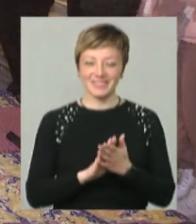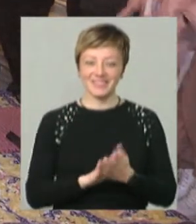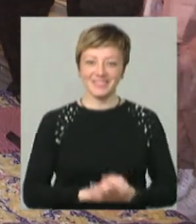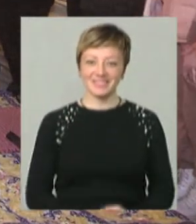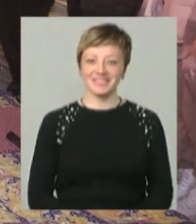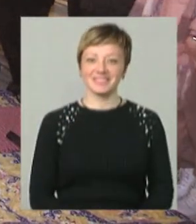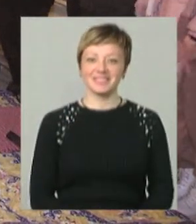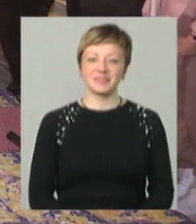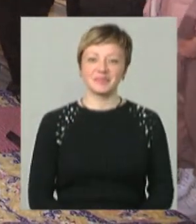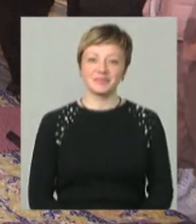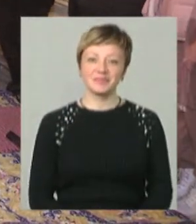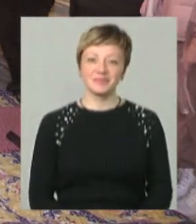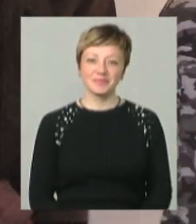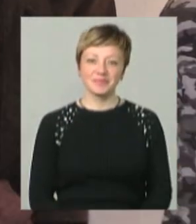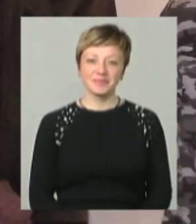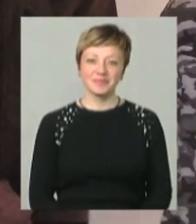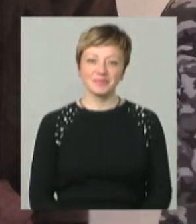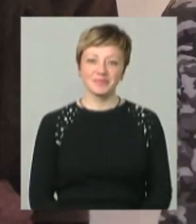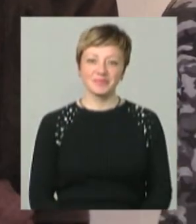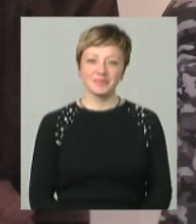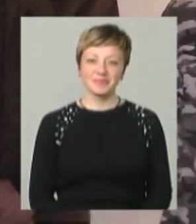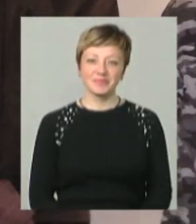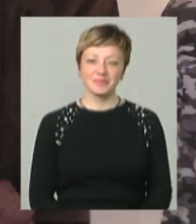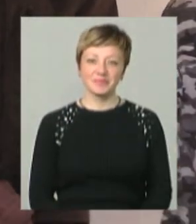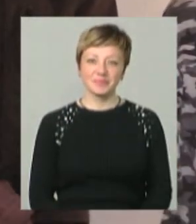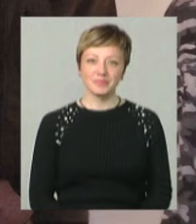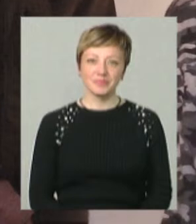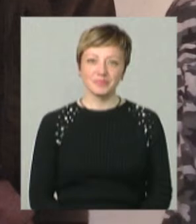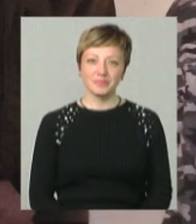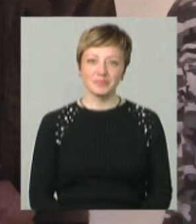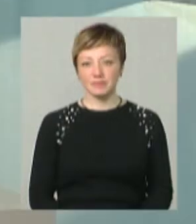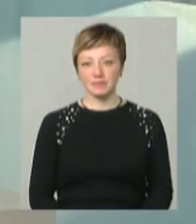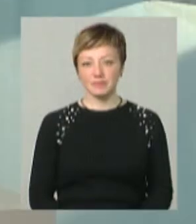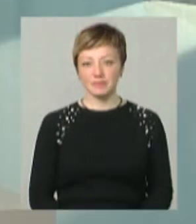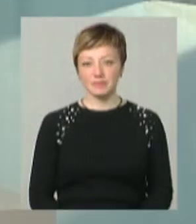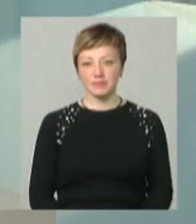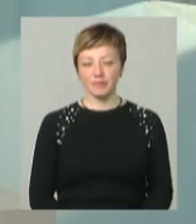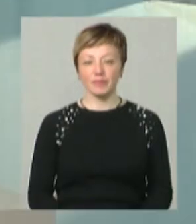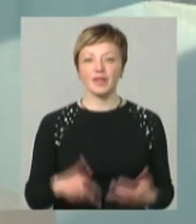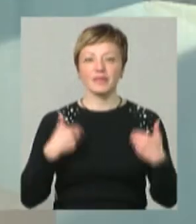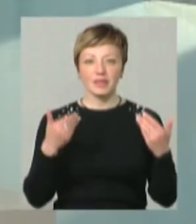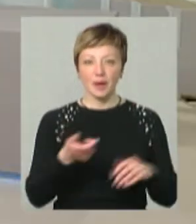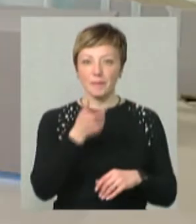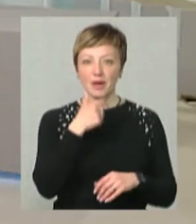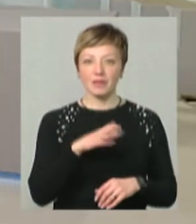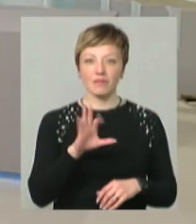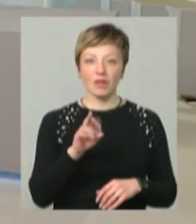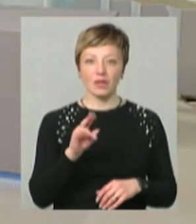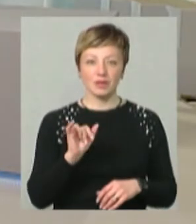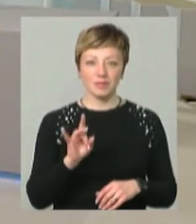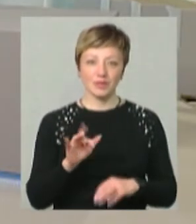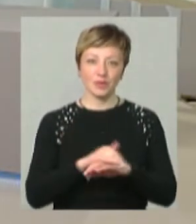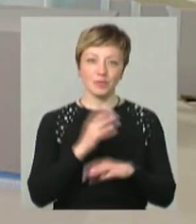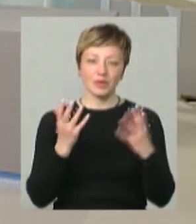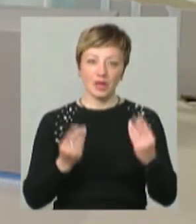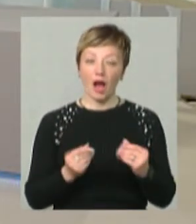Наталія Паляниця, Олександр Горішевський. Новини на Суспільному. Хмельницький. Вітаю, пане Володимире. Добрий день.